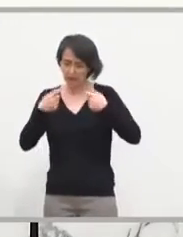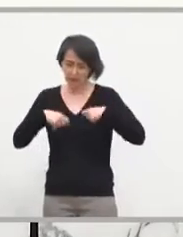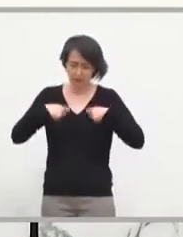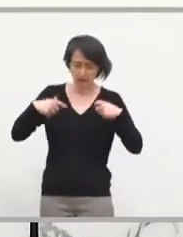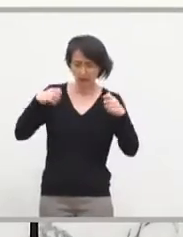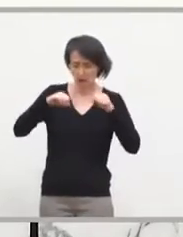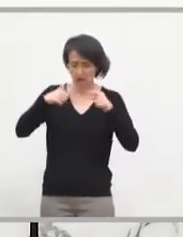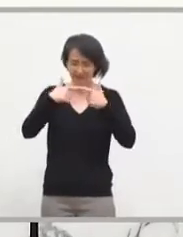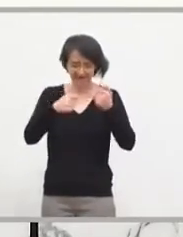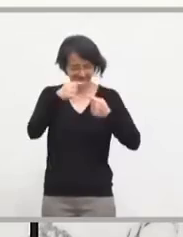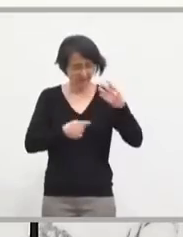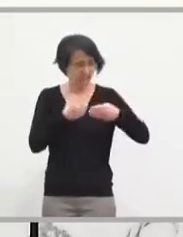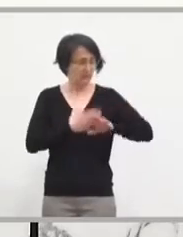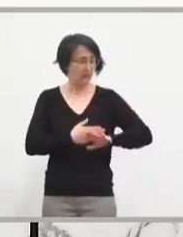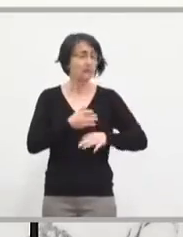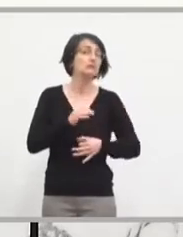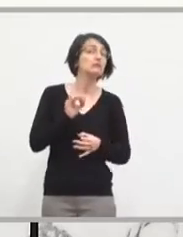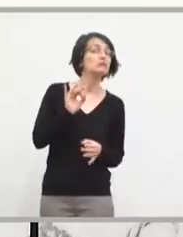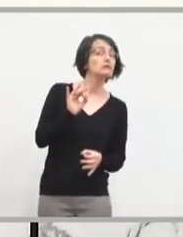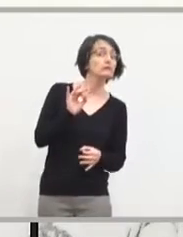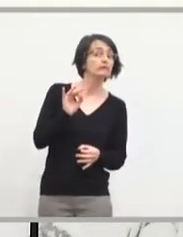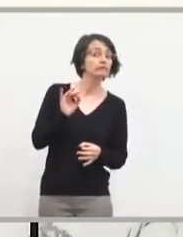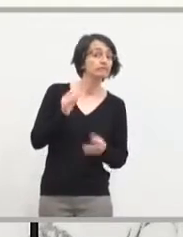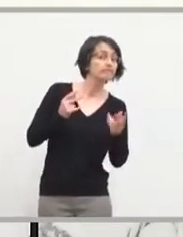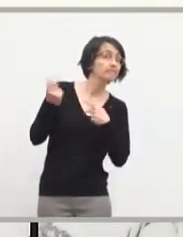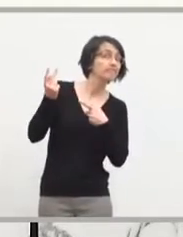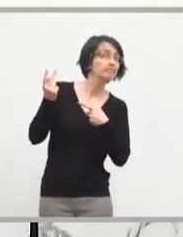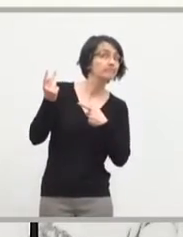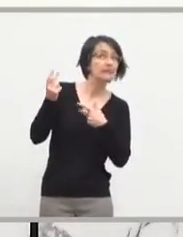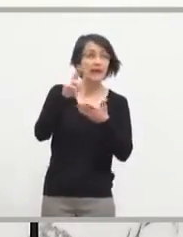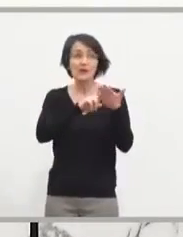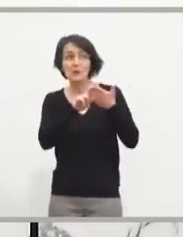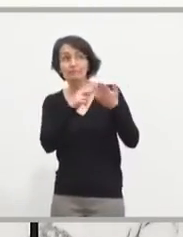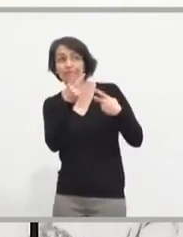J'attends avec impatience le retour de l'État et de la région.